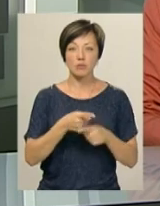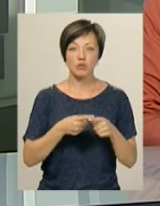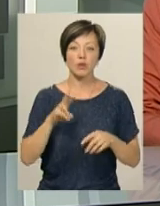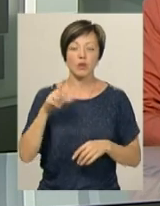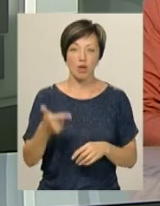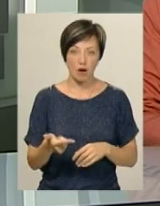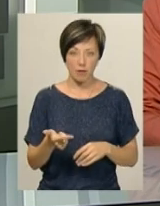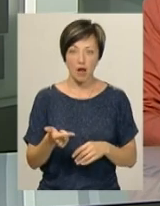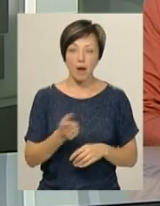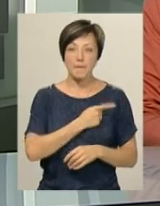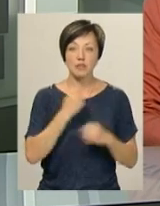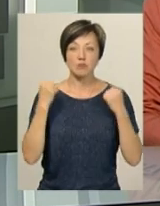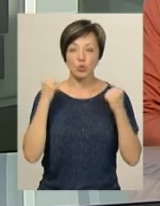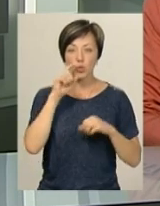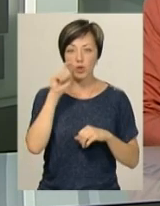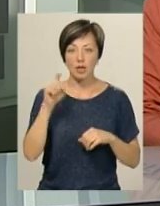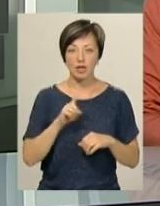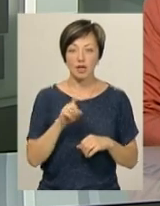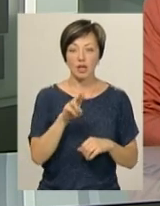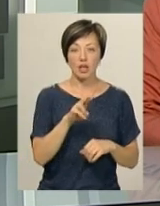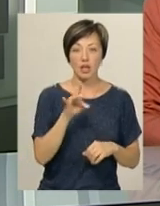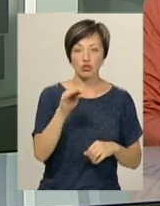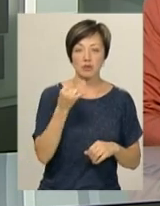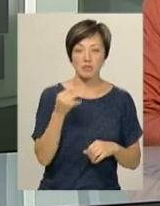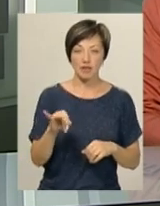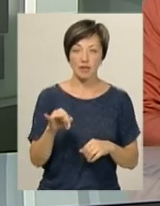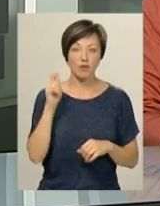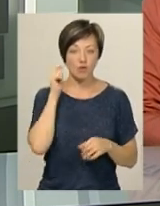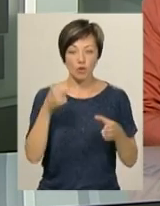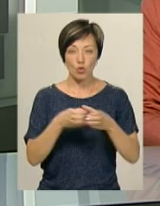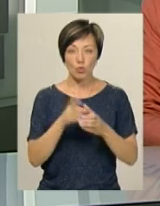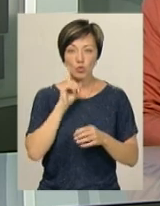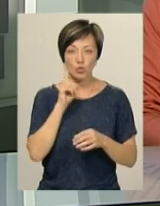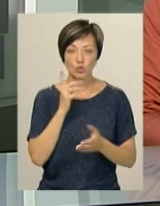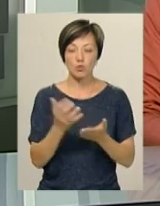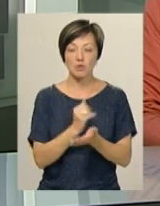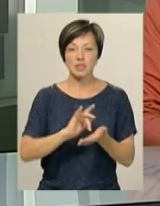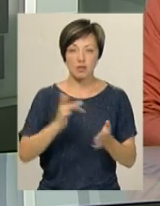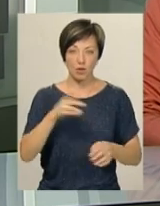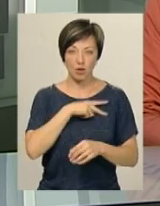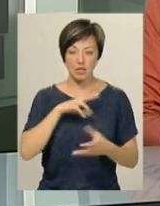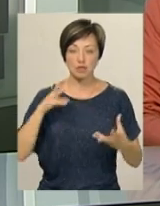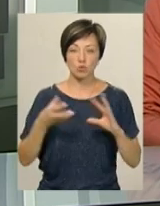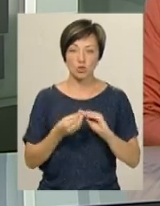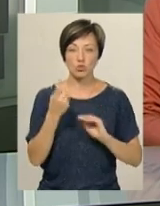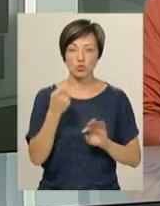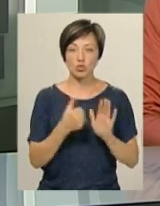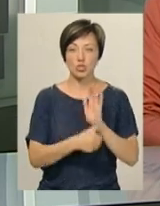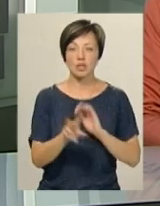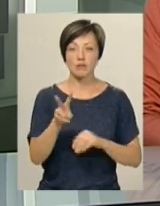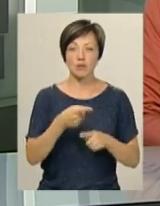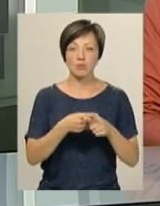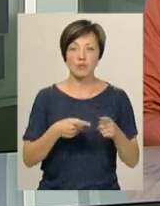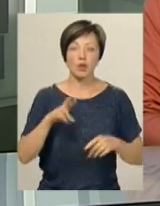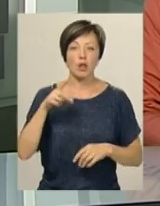кілограми. Майстер спорту України Вадим Яржемський в віковій групі юніори здобув срібну нагороду з результатом 162